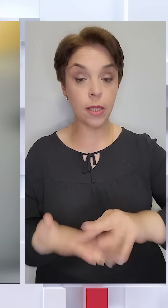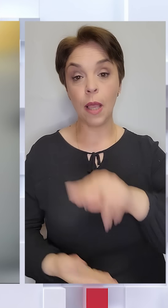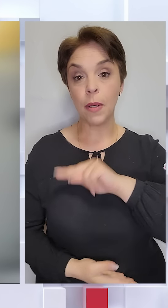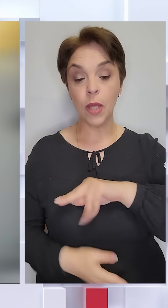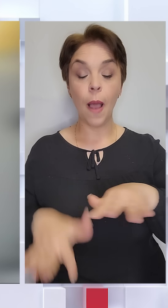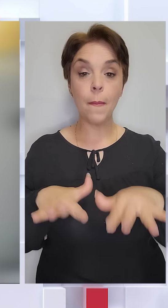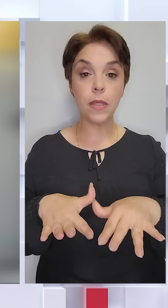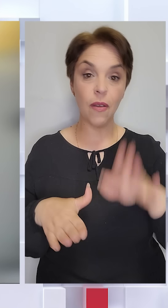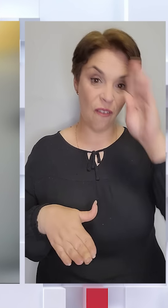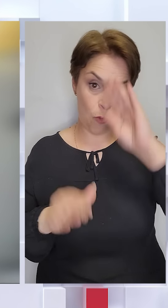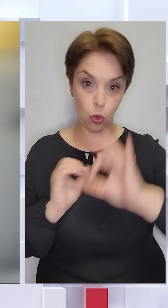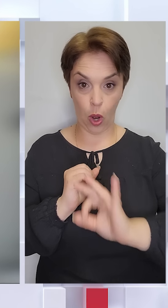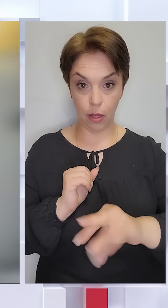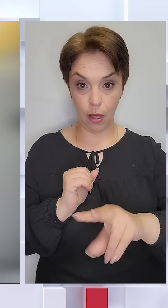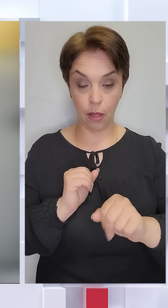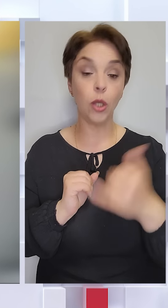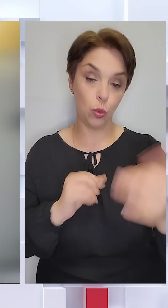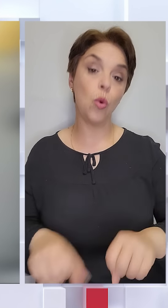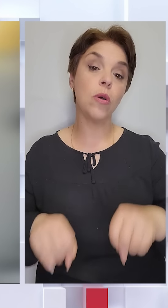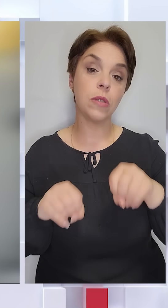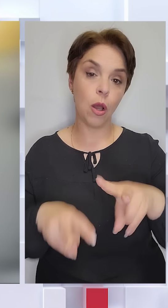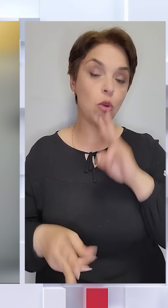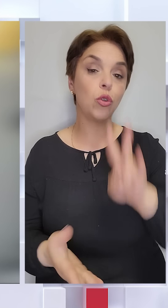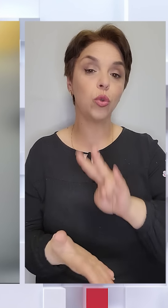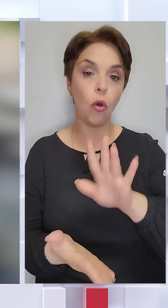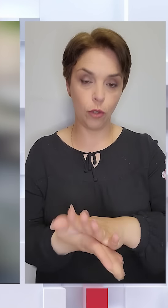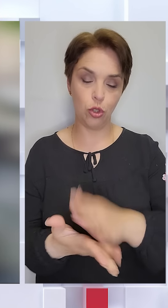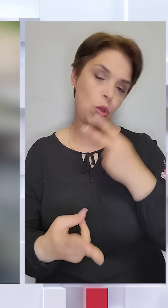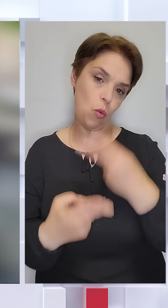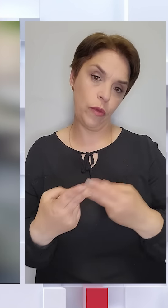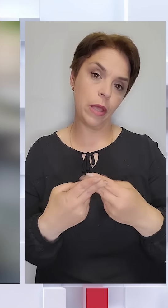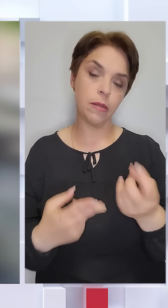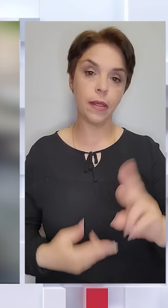місцевого водоканалу. Йому загрожує довічне ув'язнення.